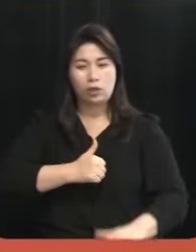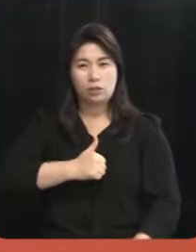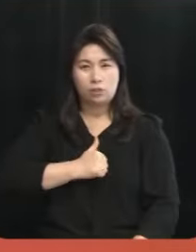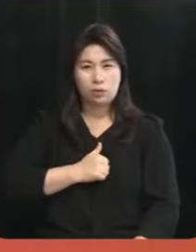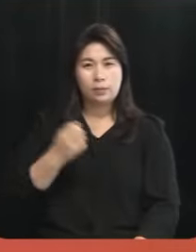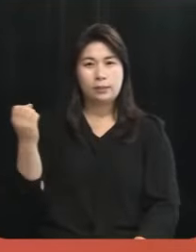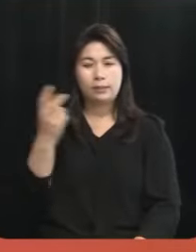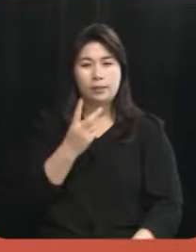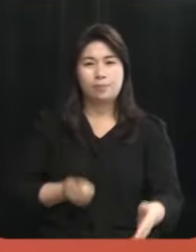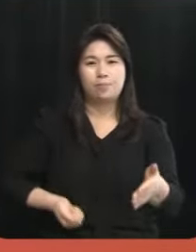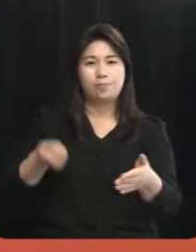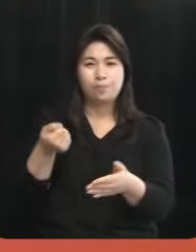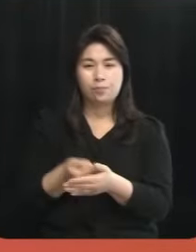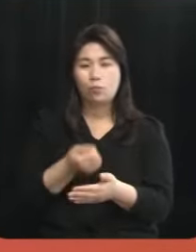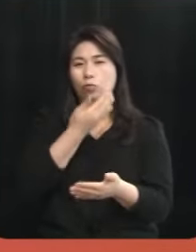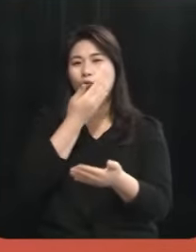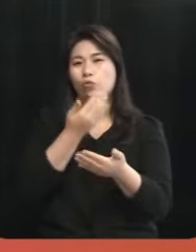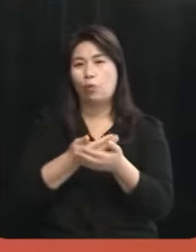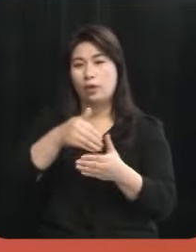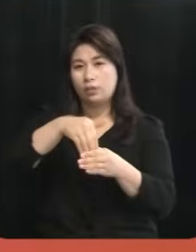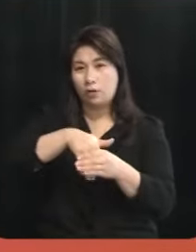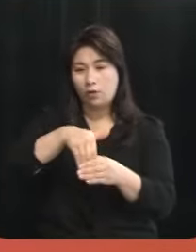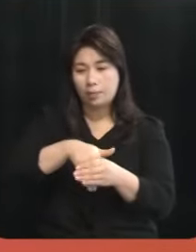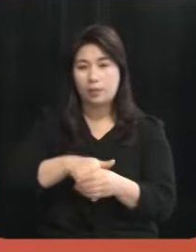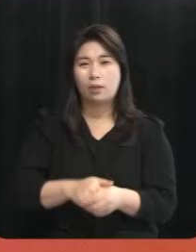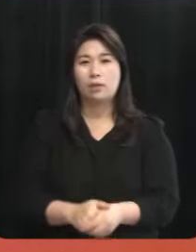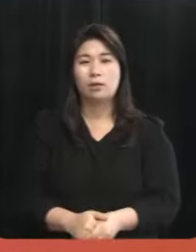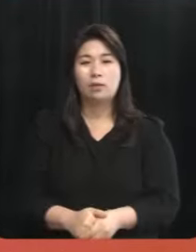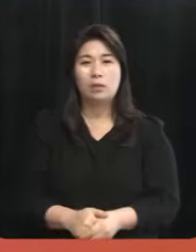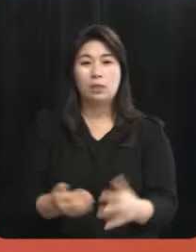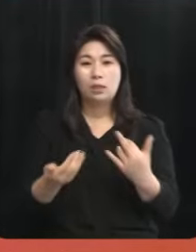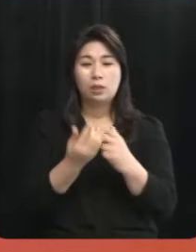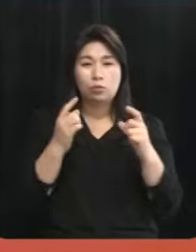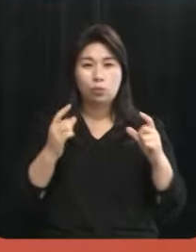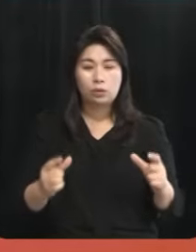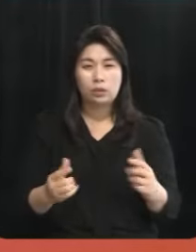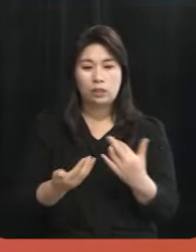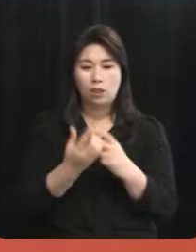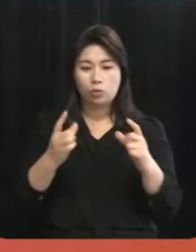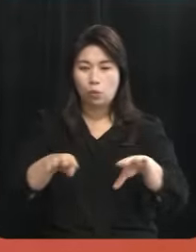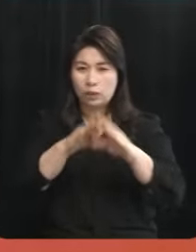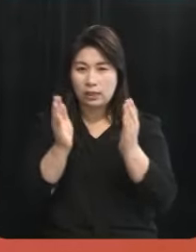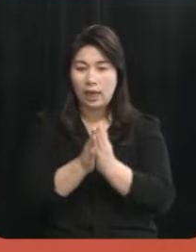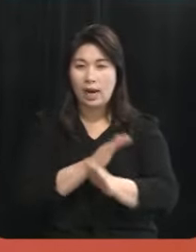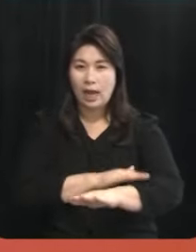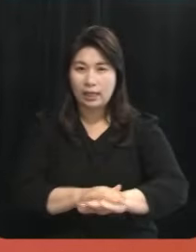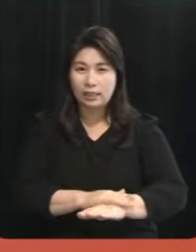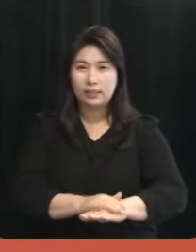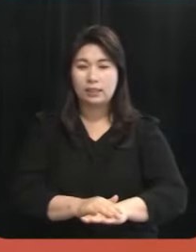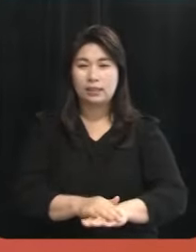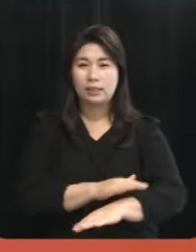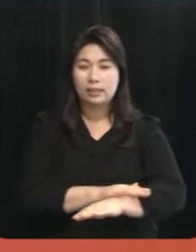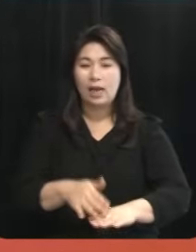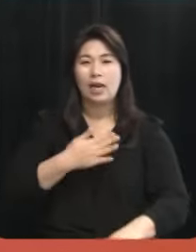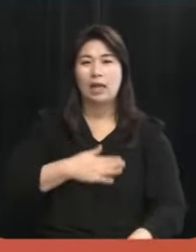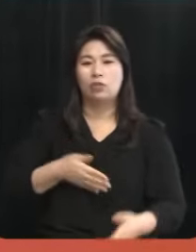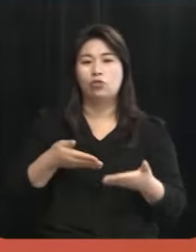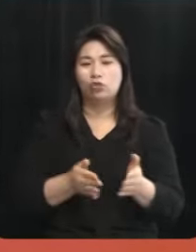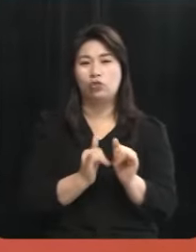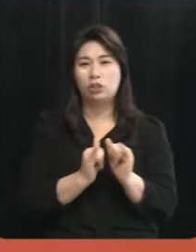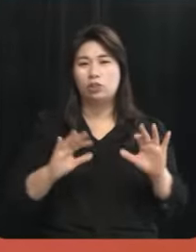재확립하는 그런 중요한 선거입니다 우리 제주 지역엔 제주를 잘 아는 제주의 출신의